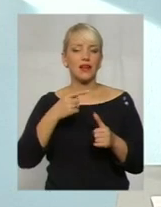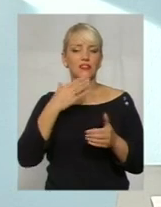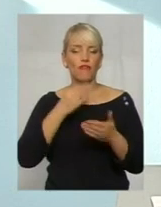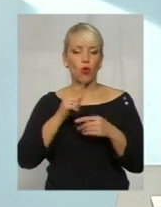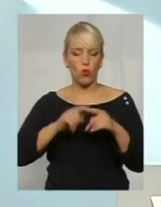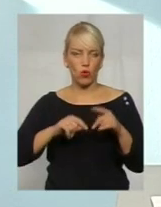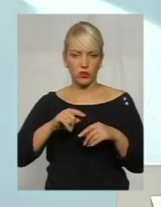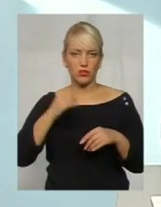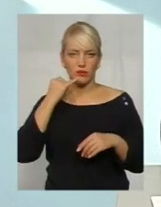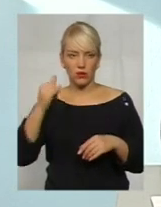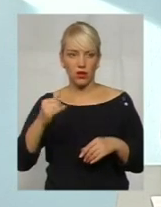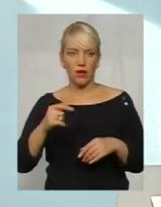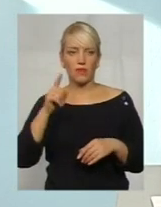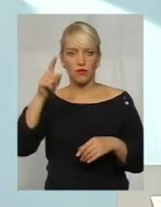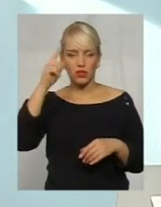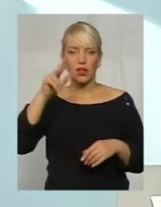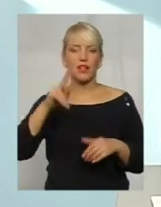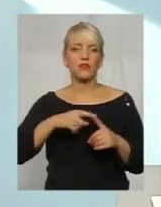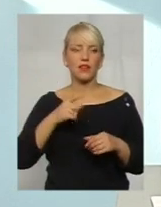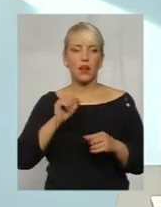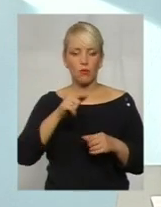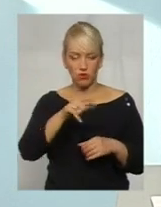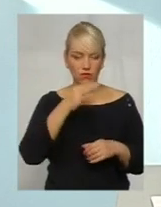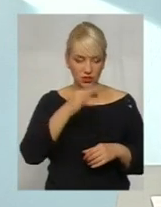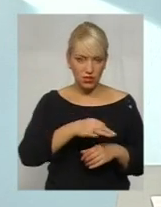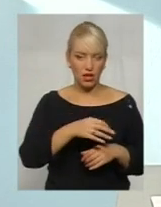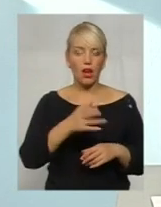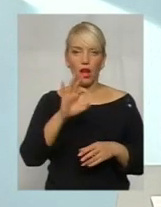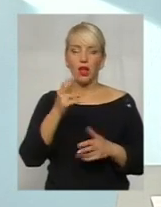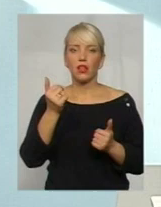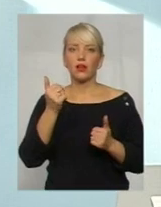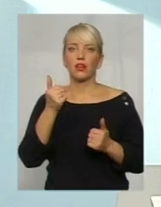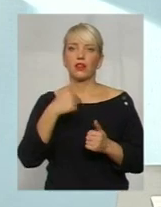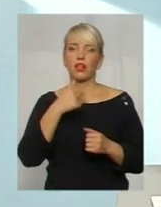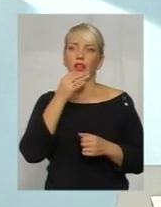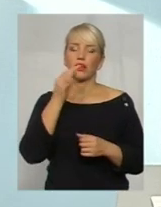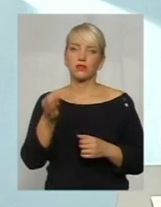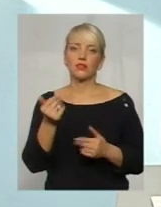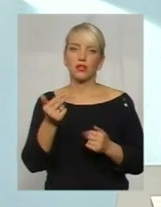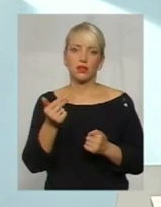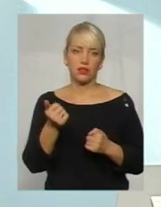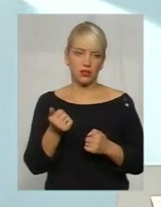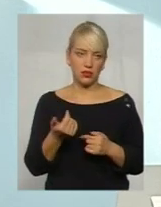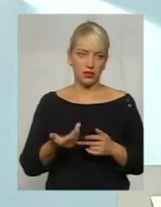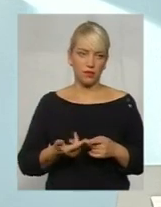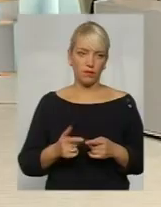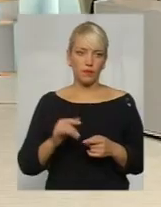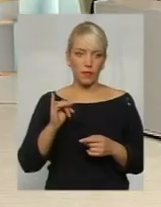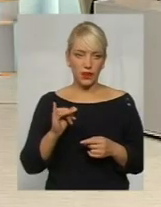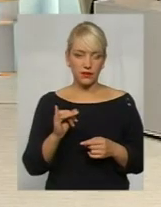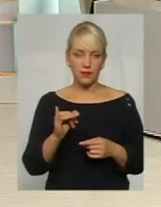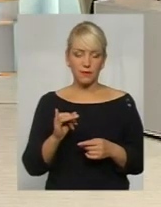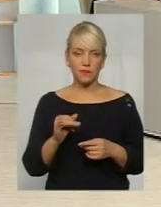коли пишуть заяву, вони ж знали, як його звати. А може, ви сказали, ой, да, я так сказала спочатку, чи я так сказав, там, чоловік коли звертається.